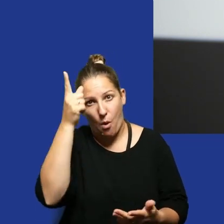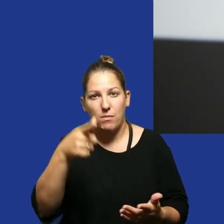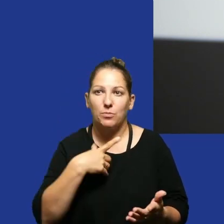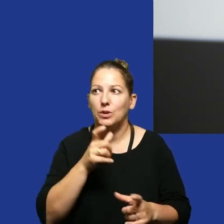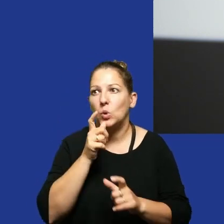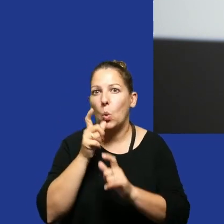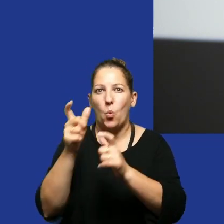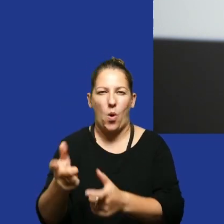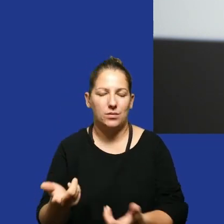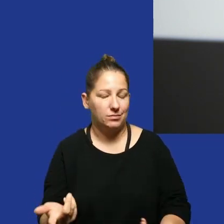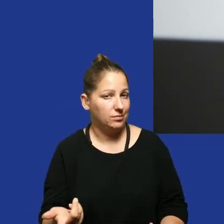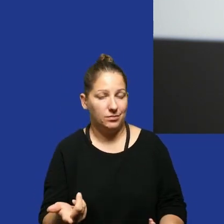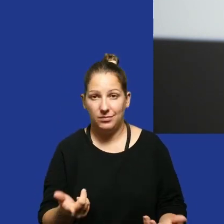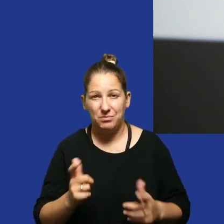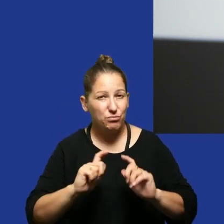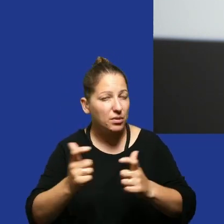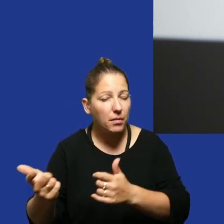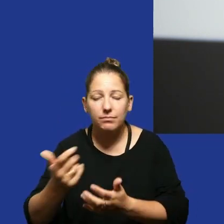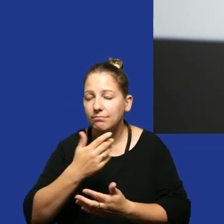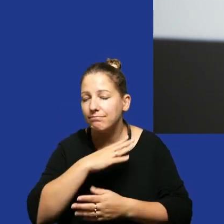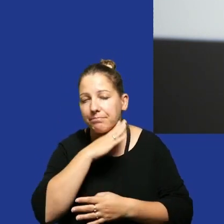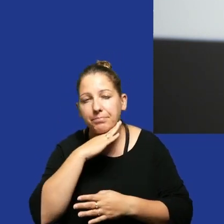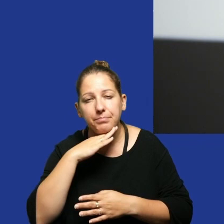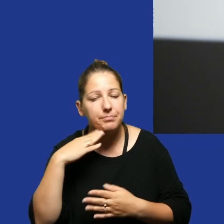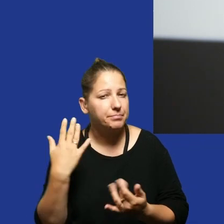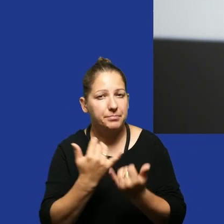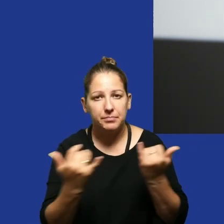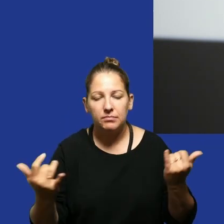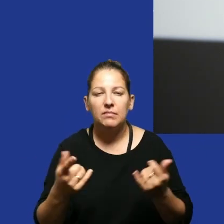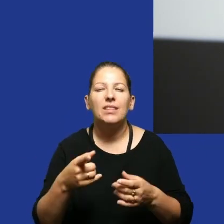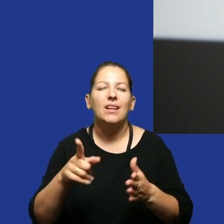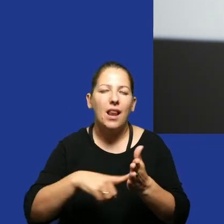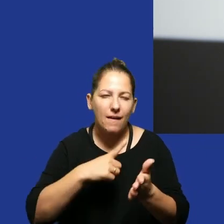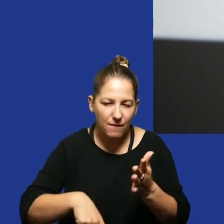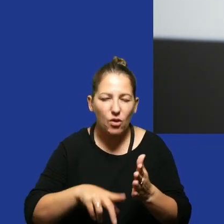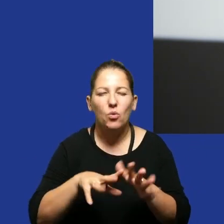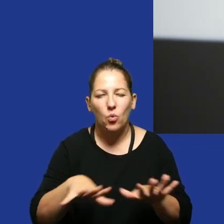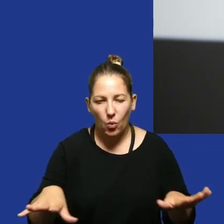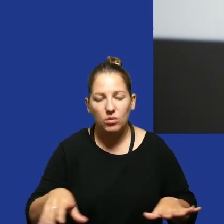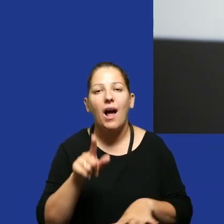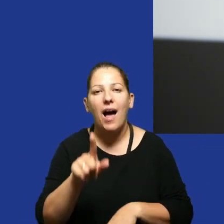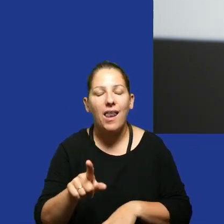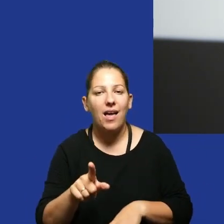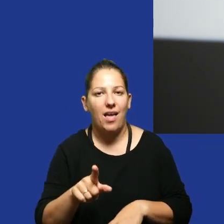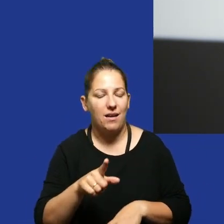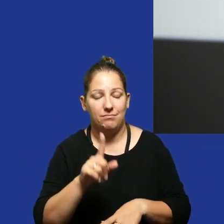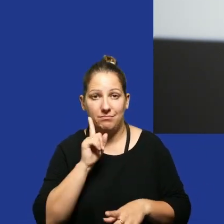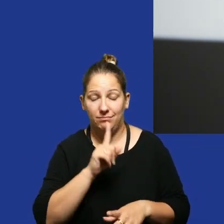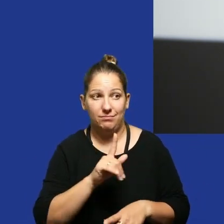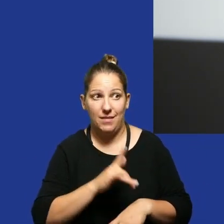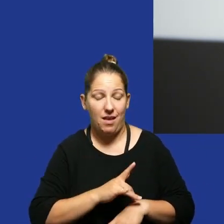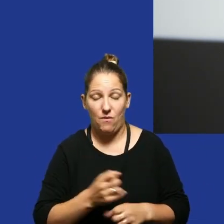by to zgłosić. I takich przypadków jest mnóstwo i przeważnie są one umarzane, ale efekt mrożący